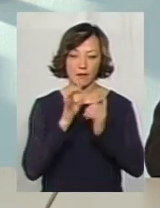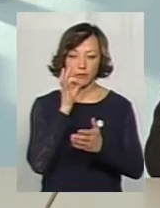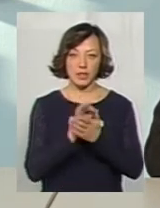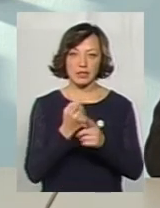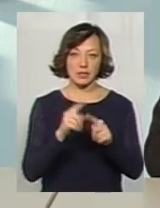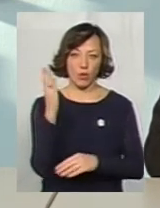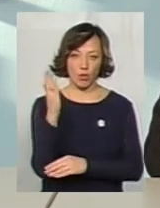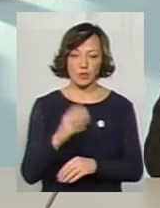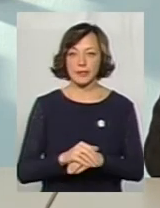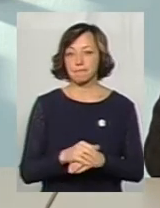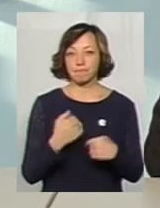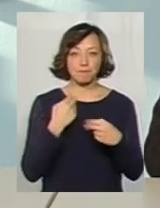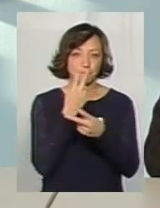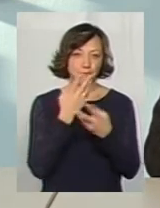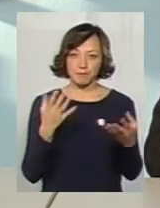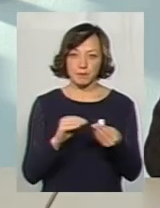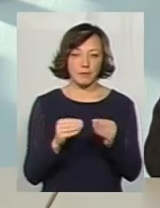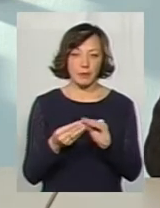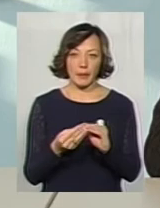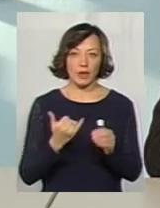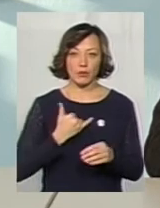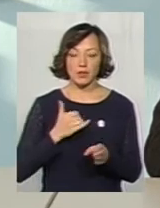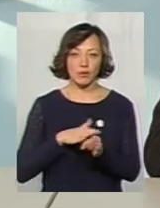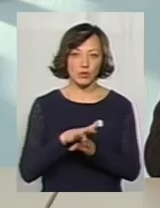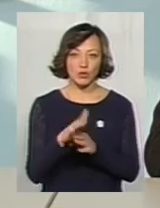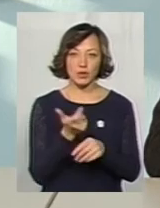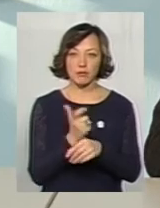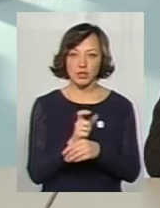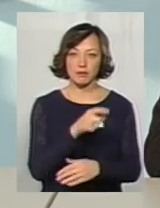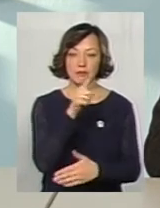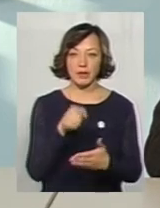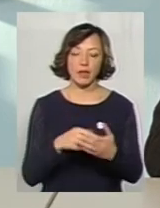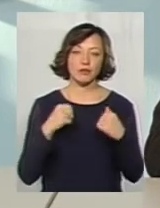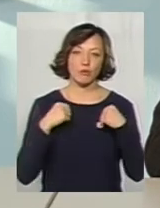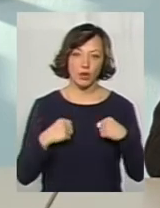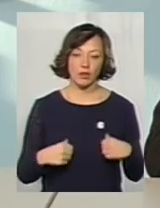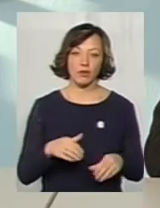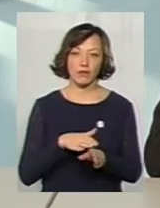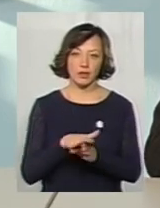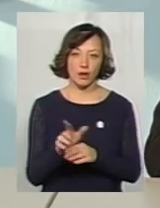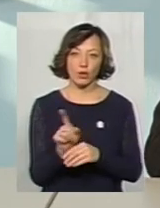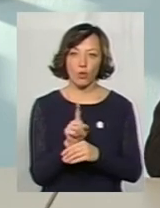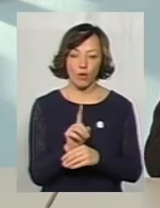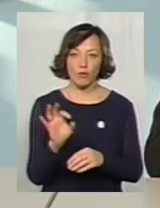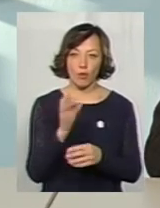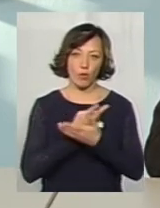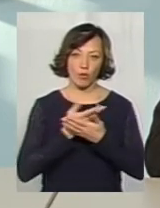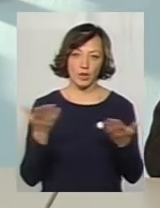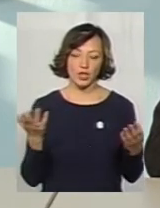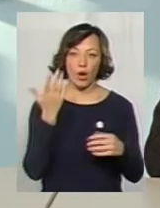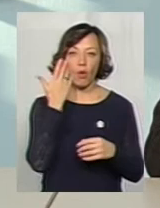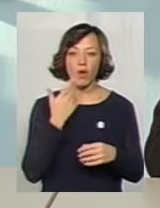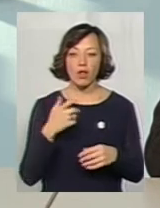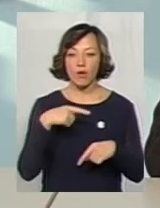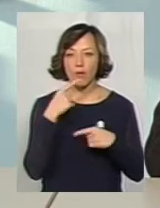за цей голос. Хоча, ну я не бачу в тому проблему, тому що в нас абсолютно більшість питань спокійно витримують норму про опублічення. Коли